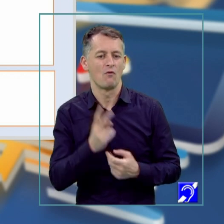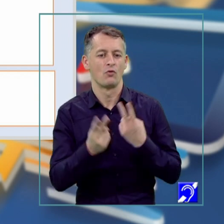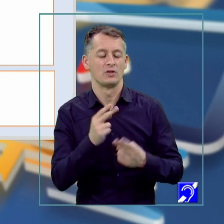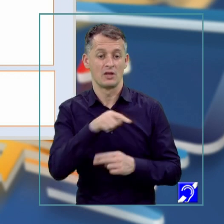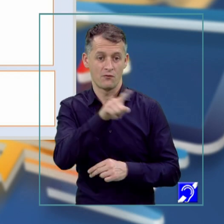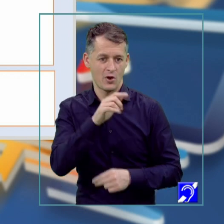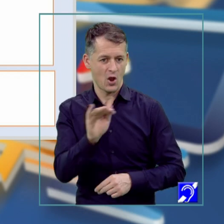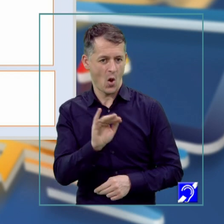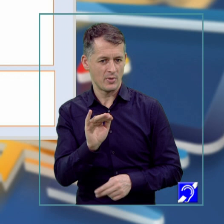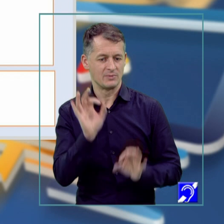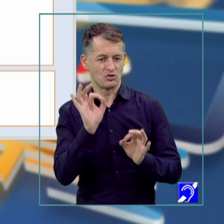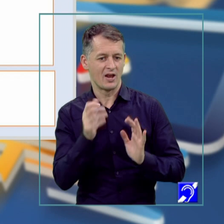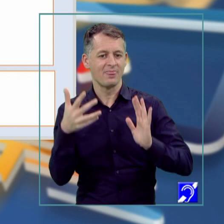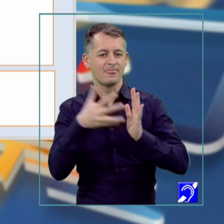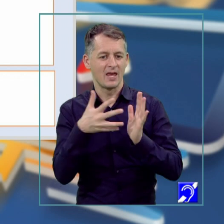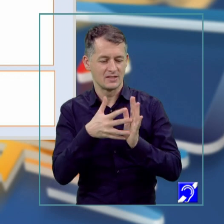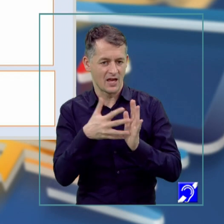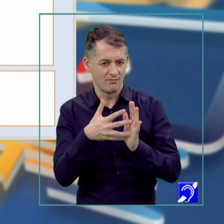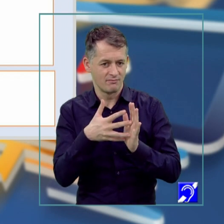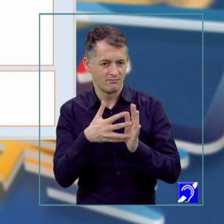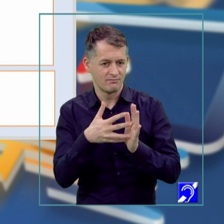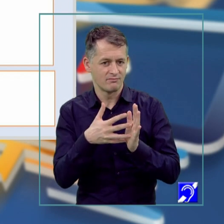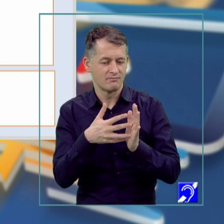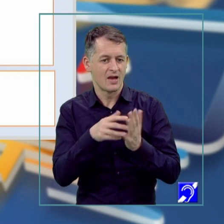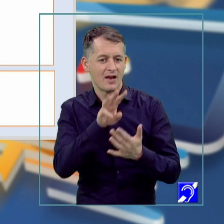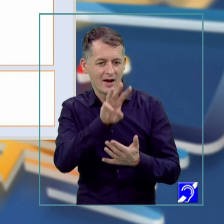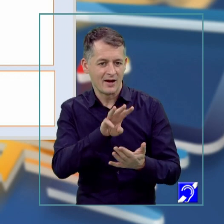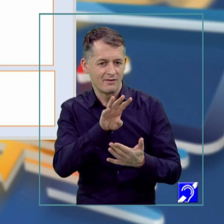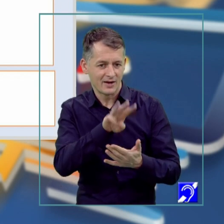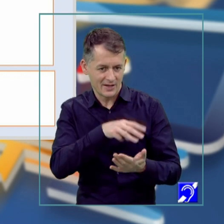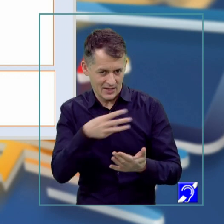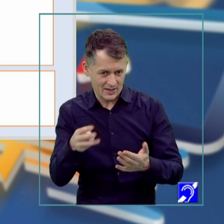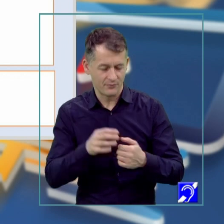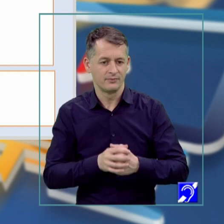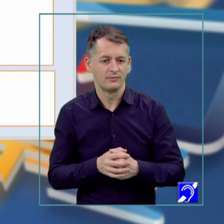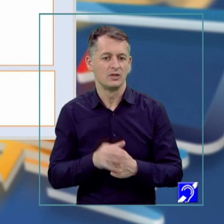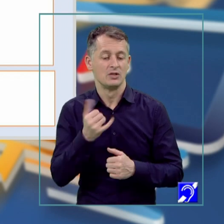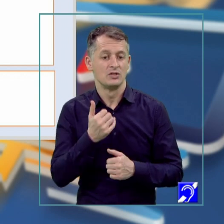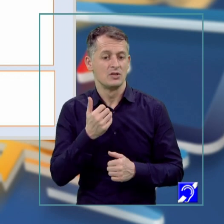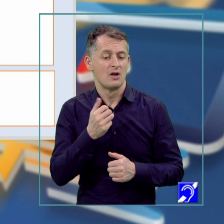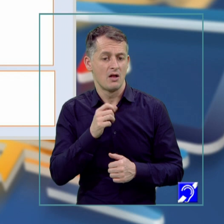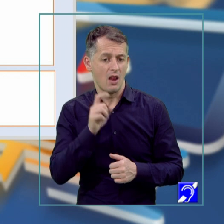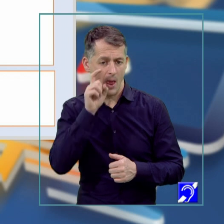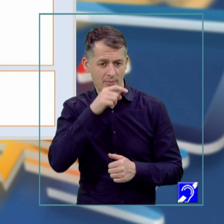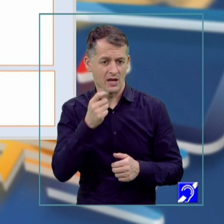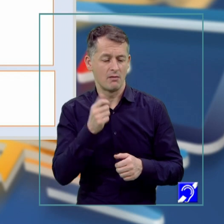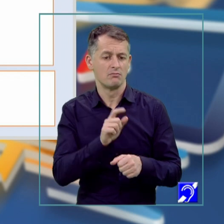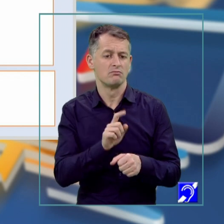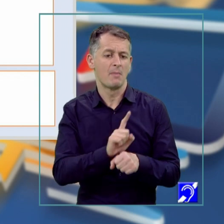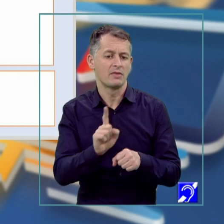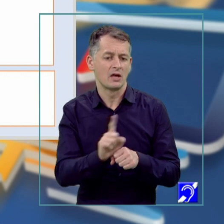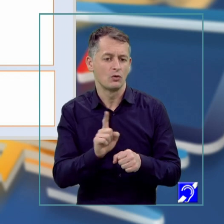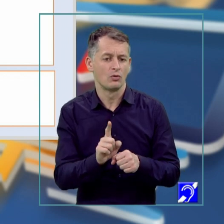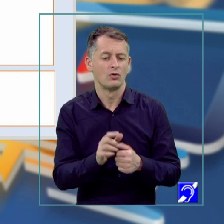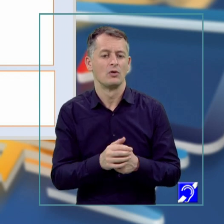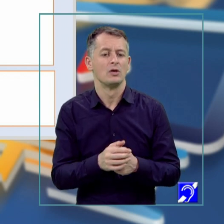în testele grillă, iar atunci când se face în absența materialului, prezpună un demers elaborat de gândire și se numește